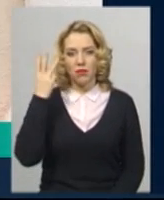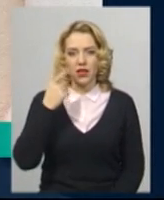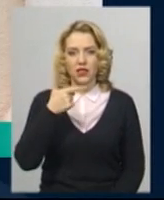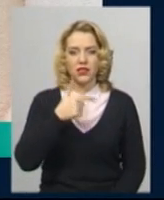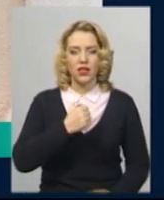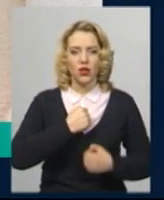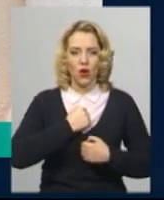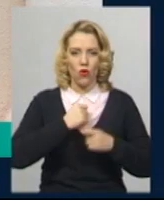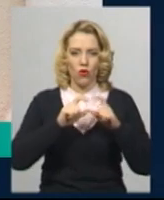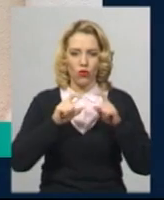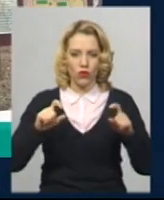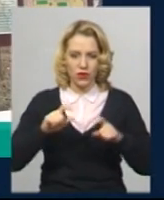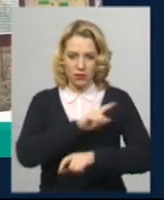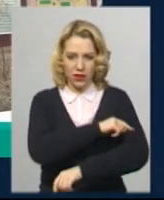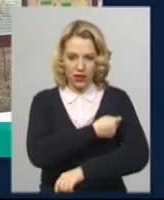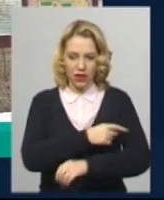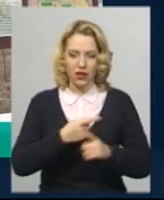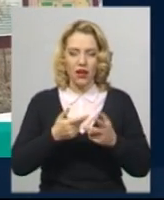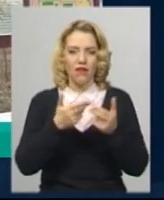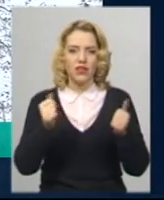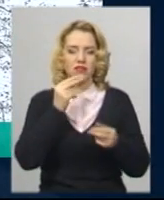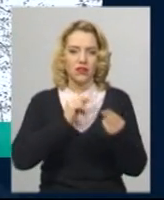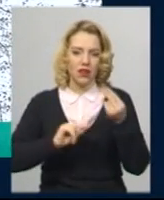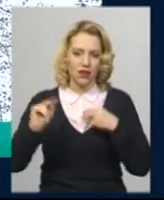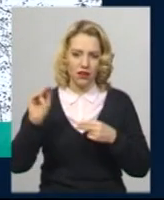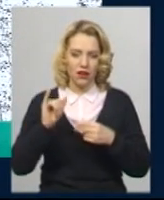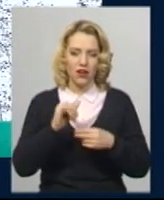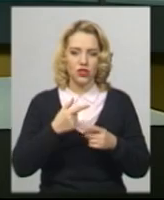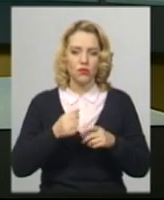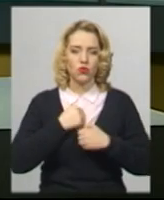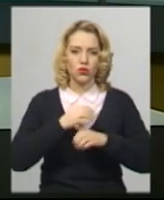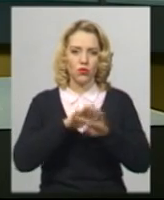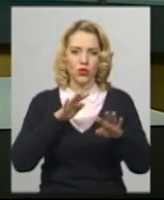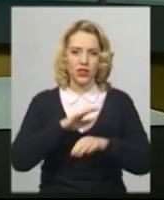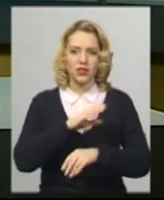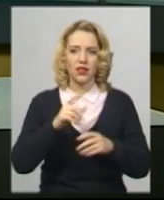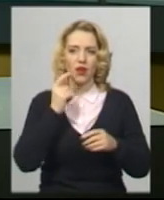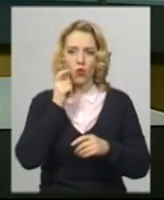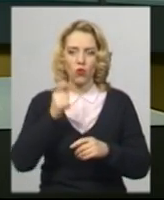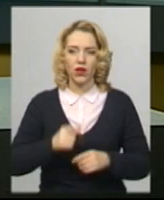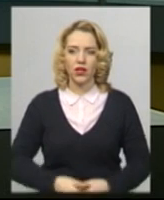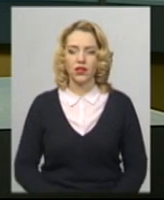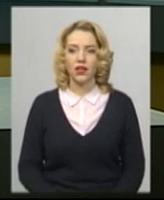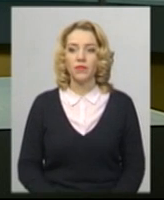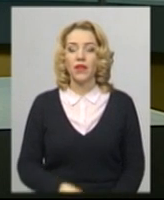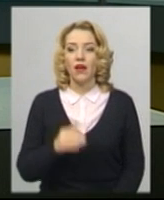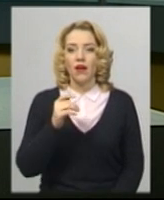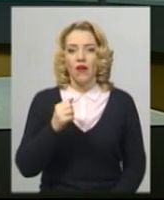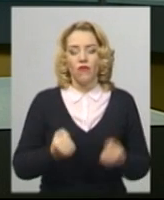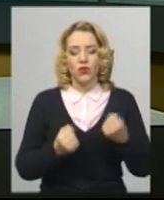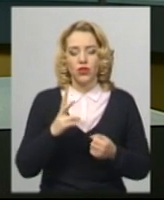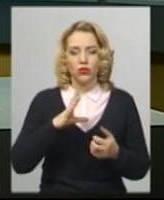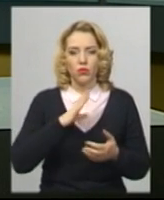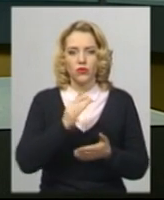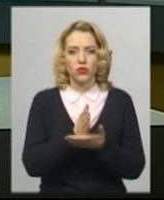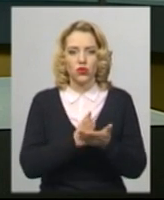найкращим серед військових госпіталів подібного типу в Збройних силах України. Водій, котрий перебував за кермом службового